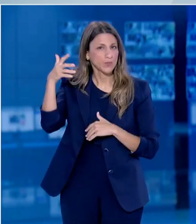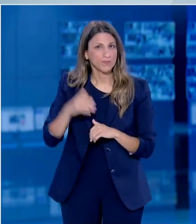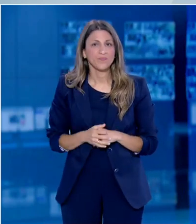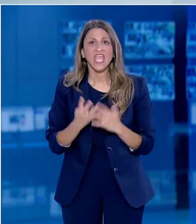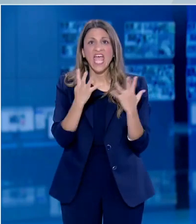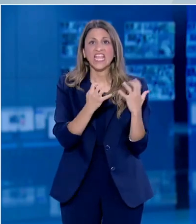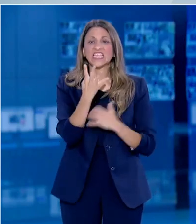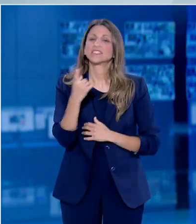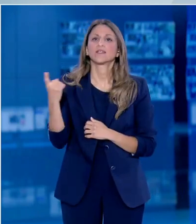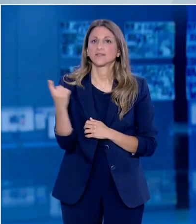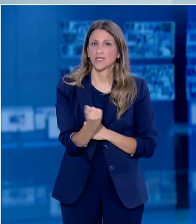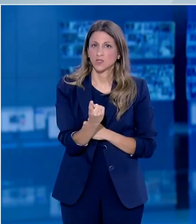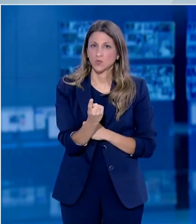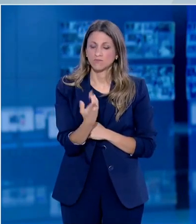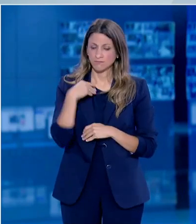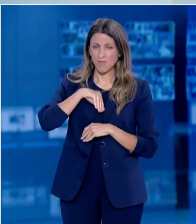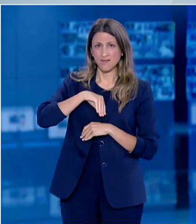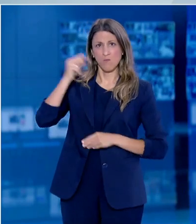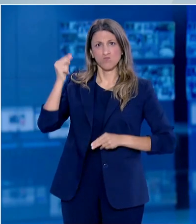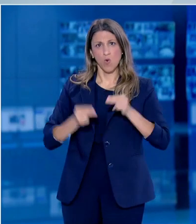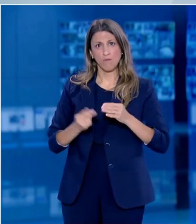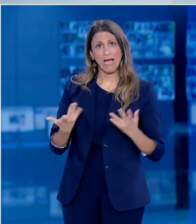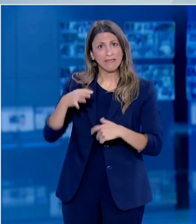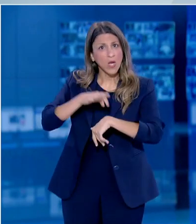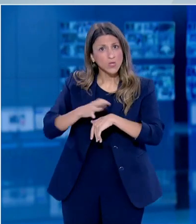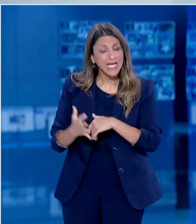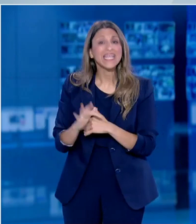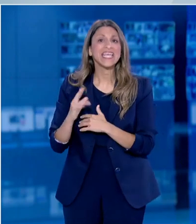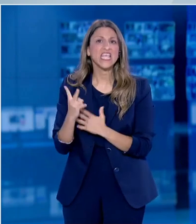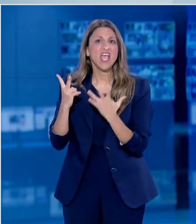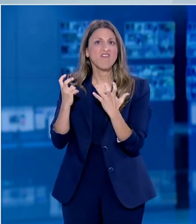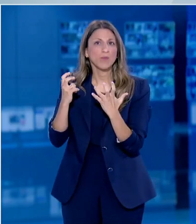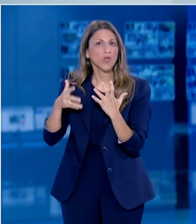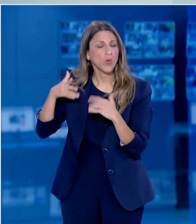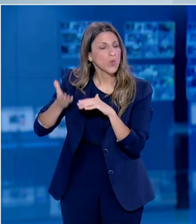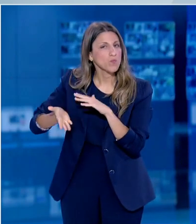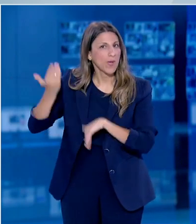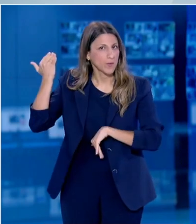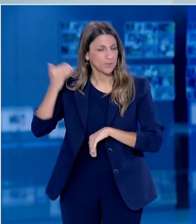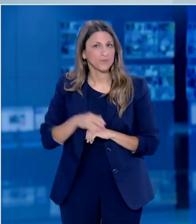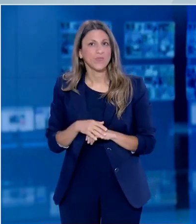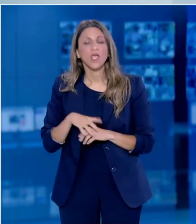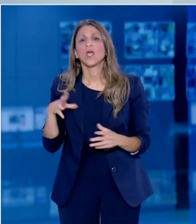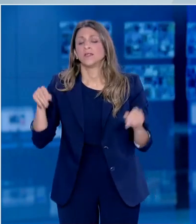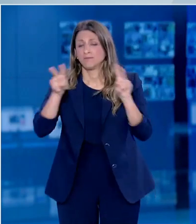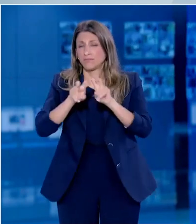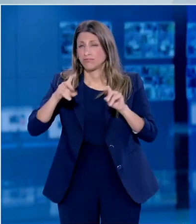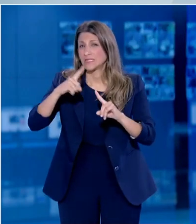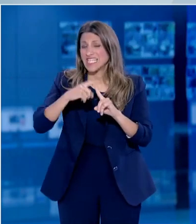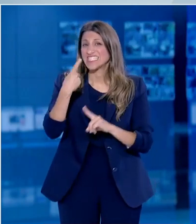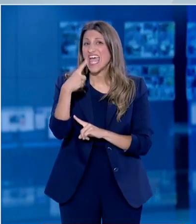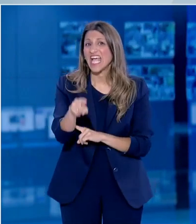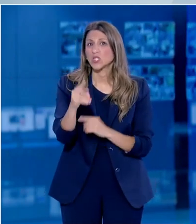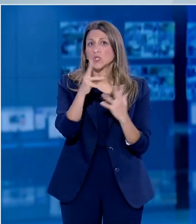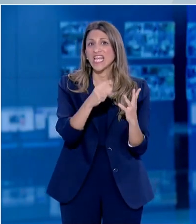Το 94% είχε κάποιο υποκείμενο νόσημα ή και ηλικία 70 ετών και άνω. Έχουν συνολικά ελεγχθεί 136